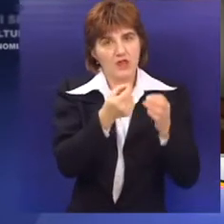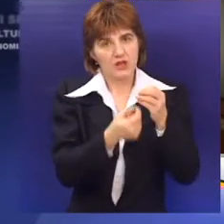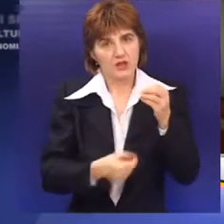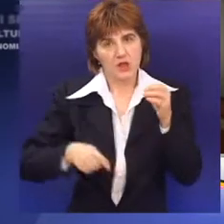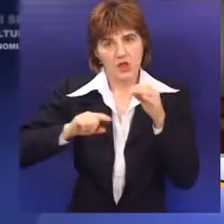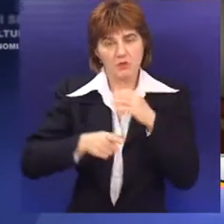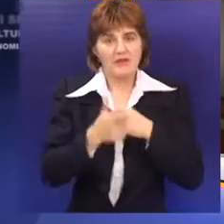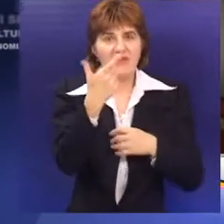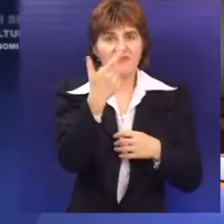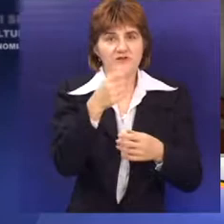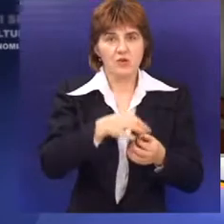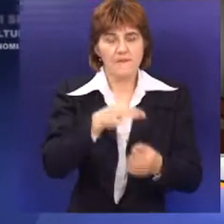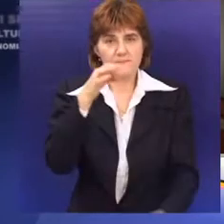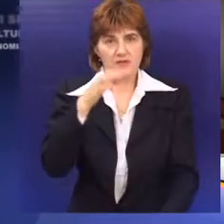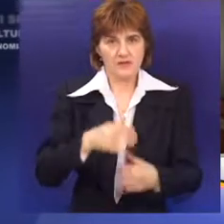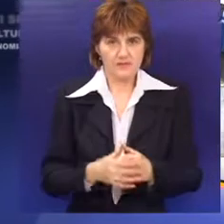od 200 metara.